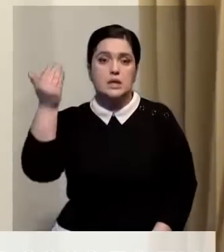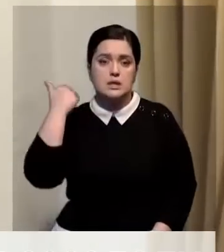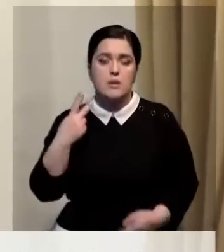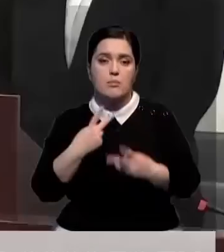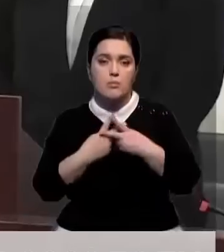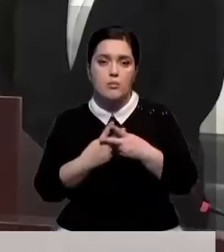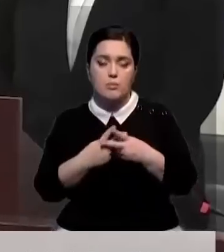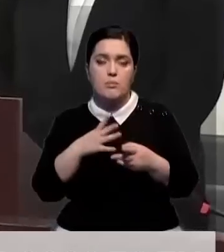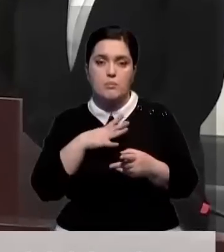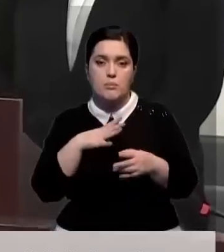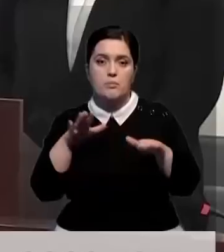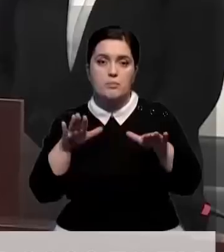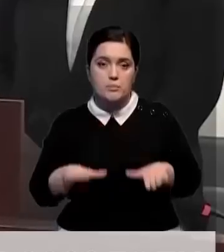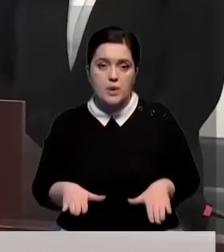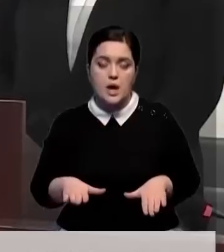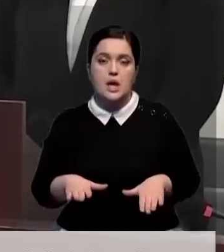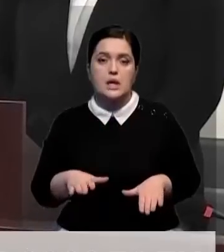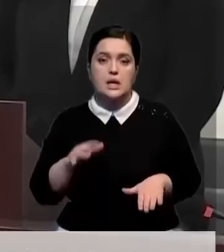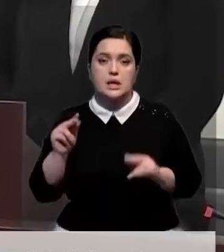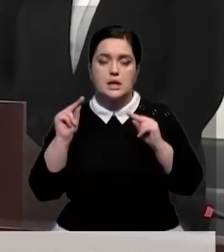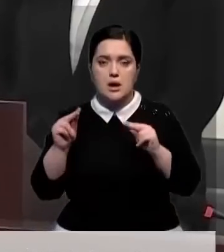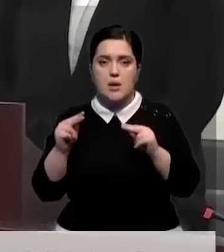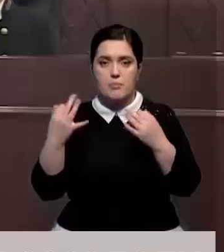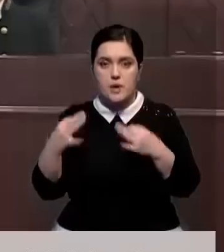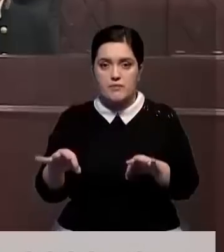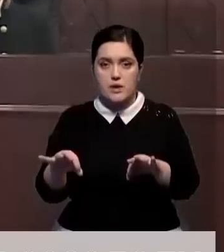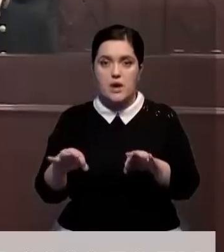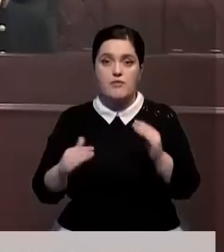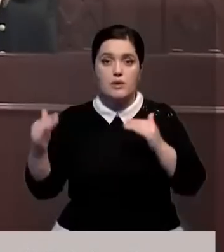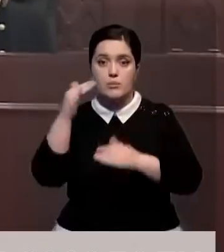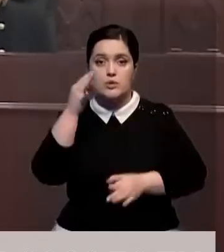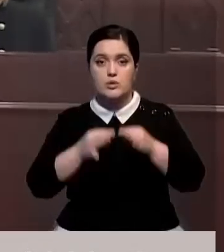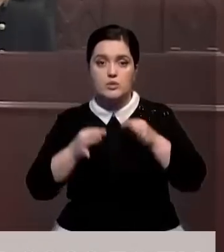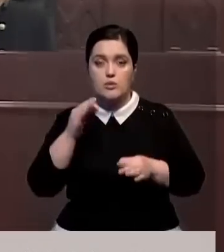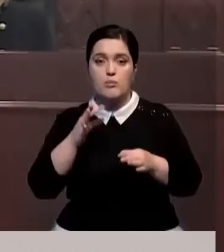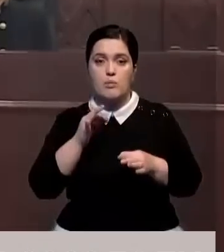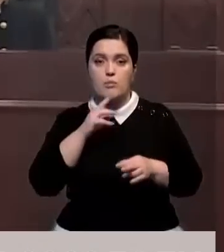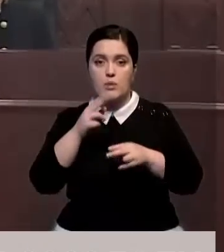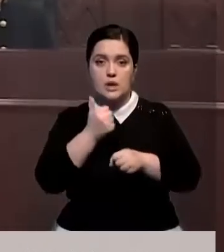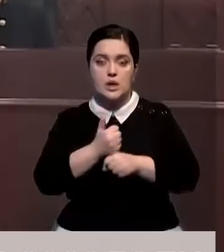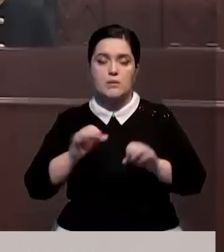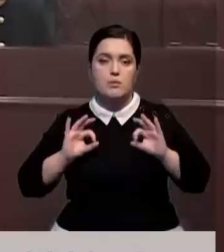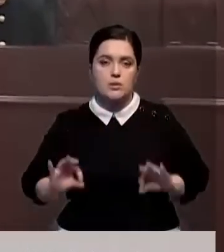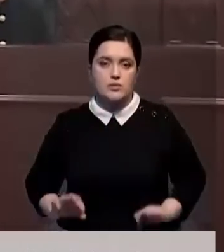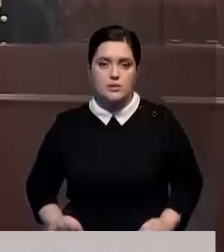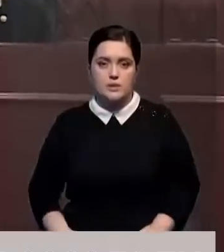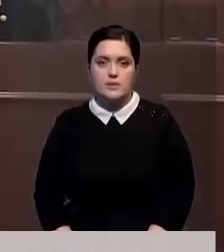много лет назад и отбывали наказание в тюрьмах. В итоге их оправдали в Верховном суде по протесту Генпрокуратуры.